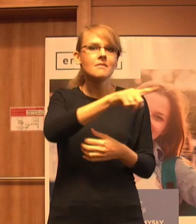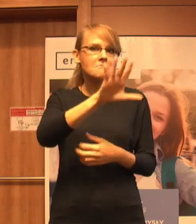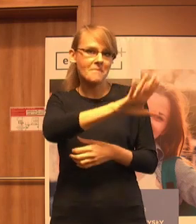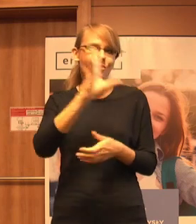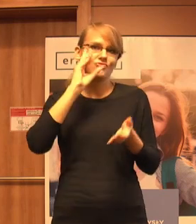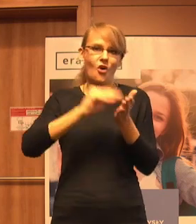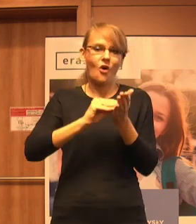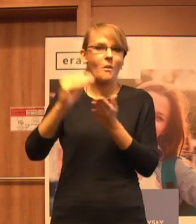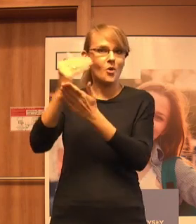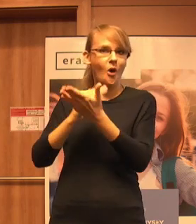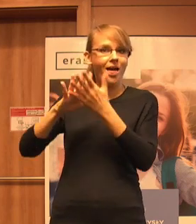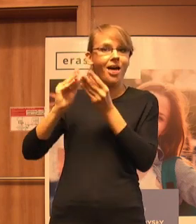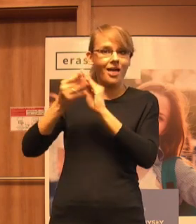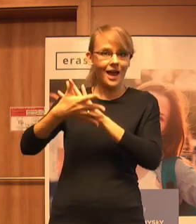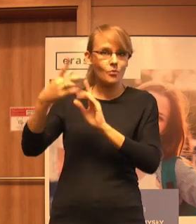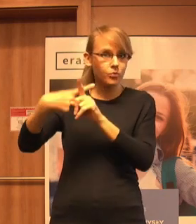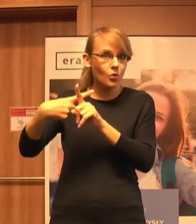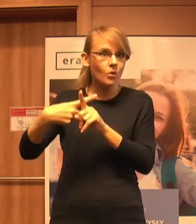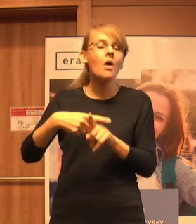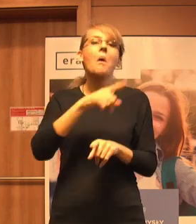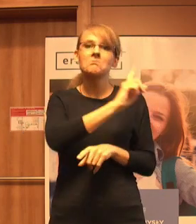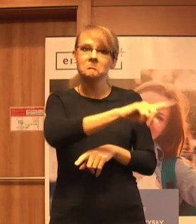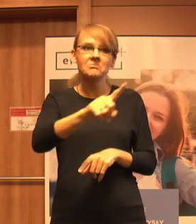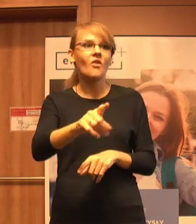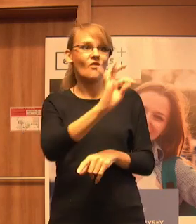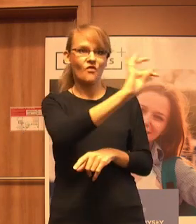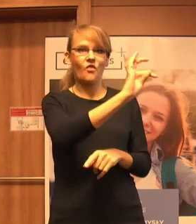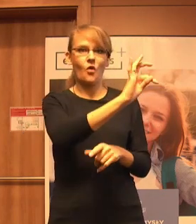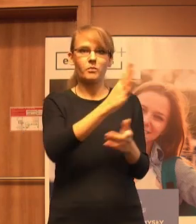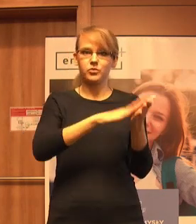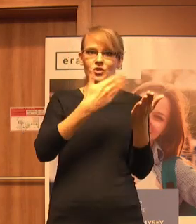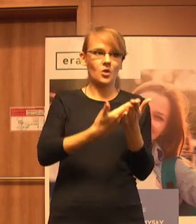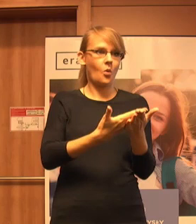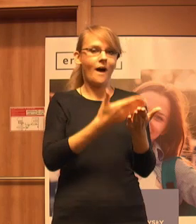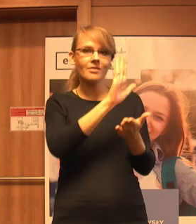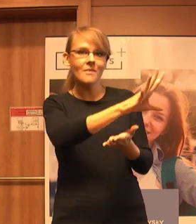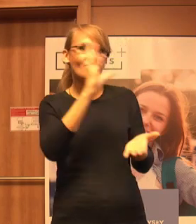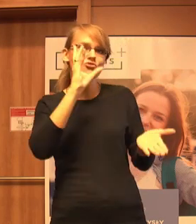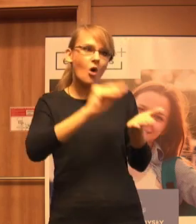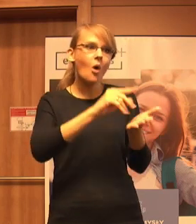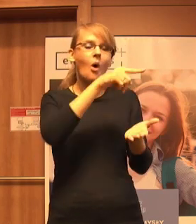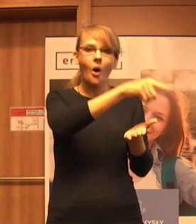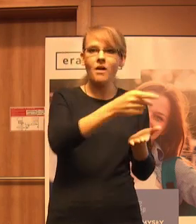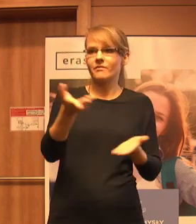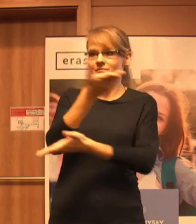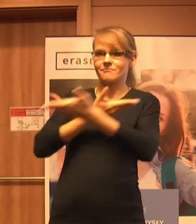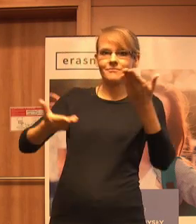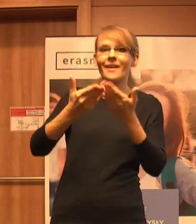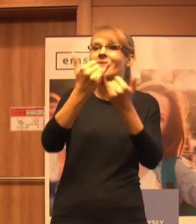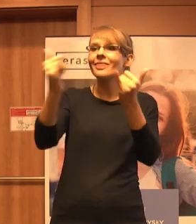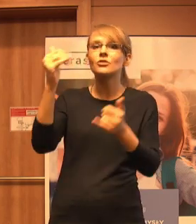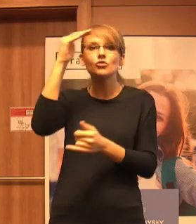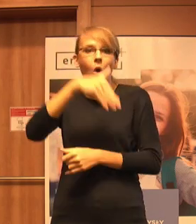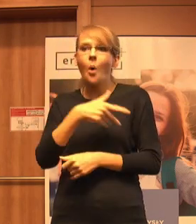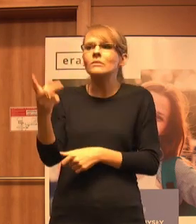w programie Erasmus+, one tak naprawdę na swoim własnym przykładzie dzielą się swoimi doświadczeniami i pomagają innym szkołom zainteresowanym,